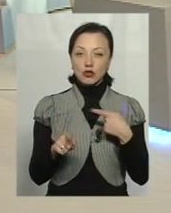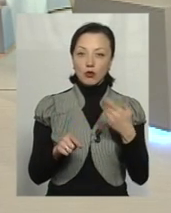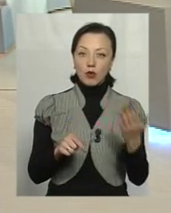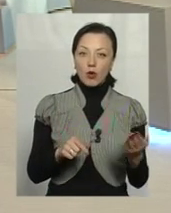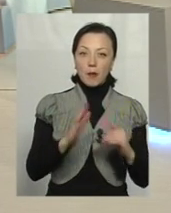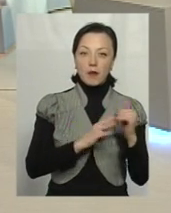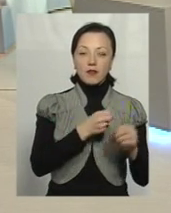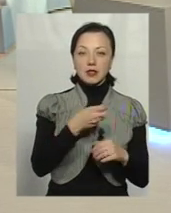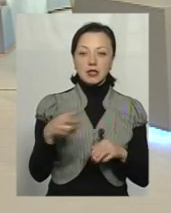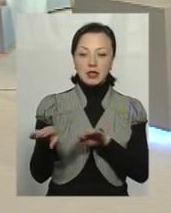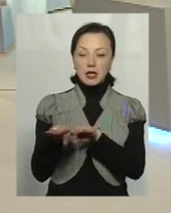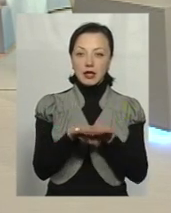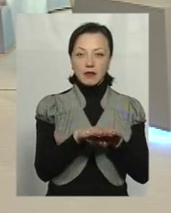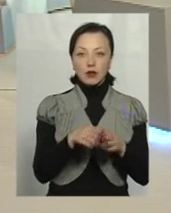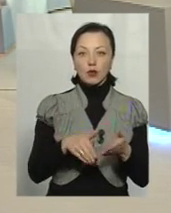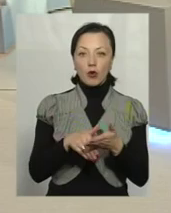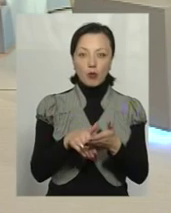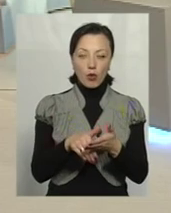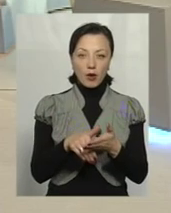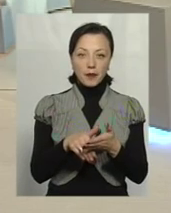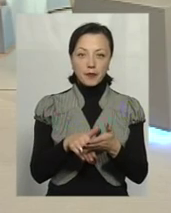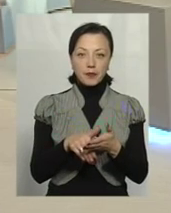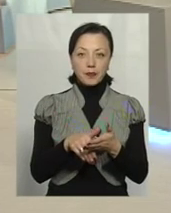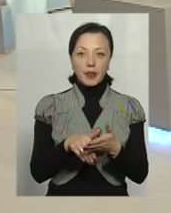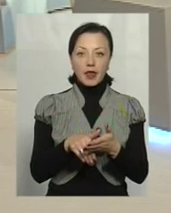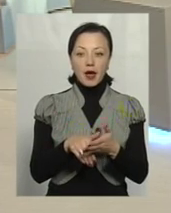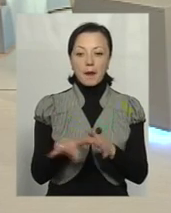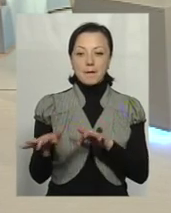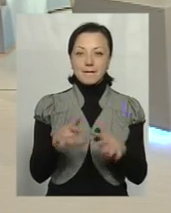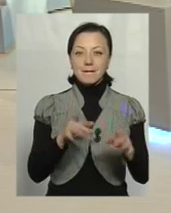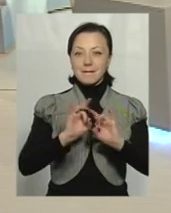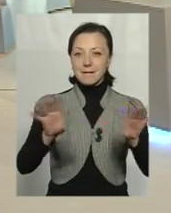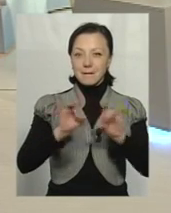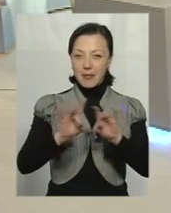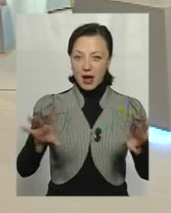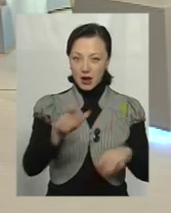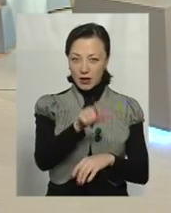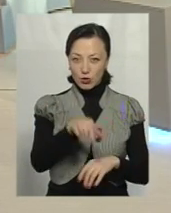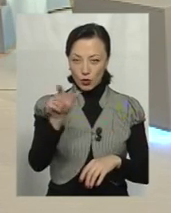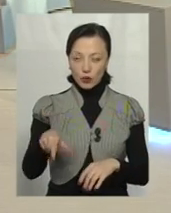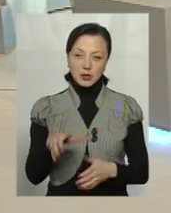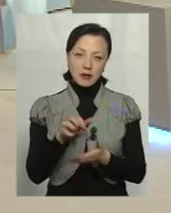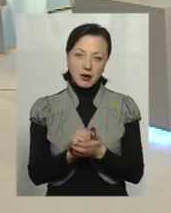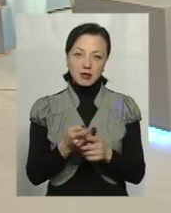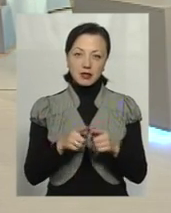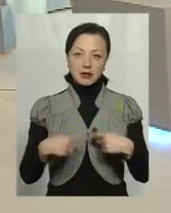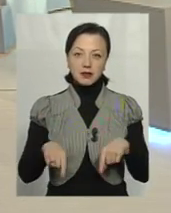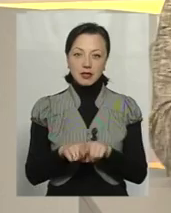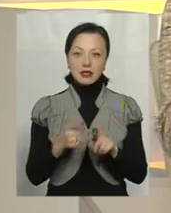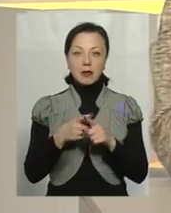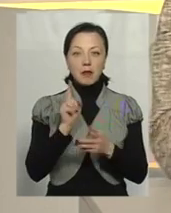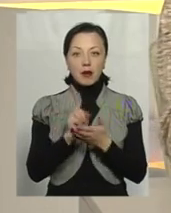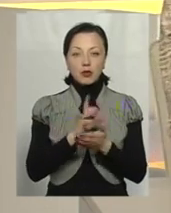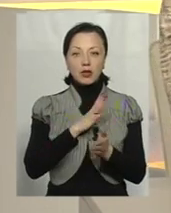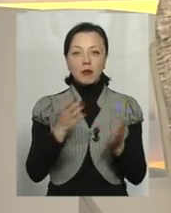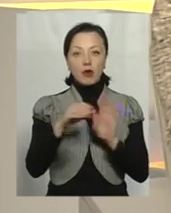професійний рівень, допомога в професійному рівні маркетологами, ті, які займаються цією сферою. Тобто це має бути якась програма,